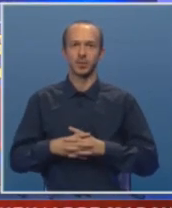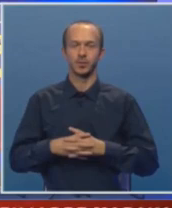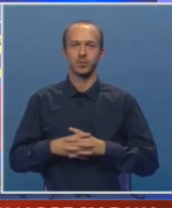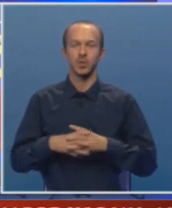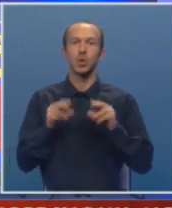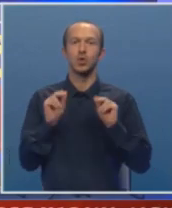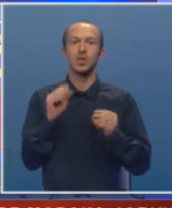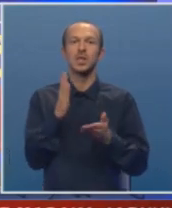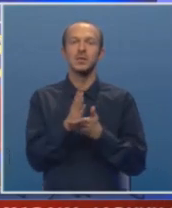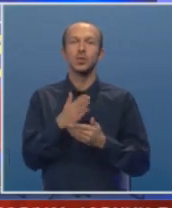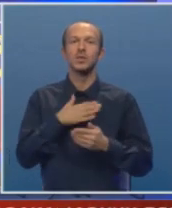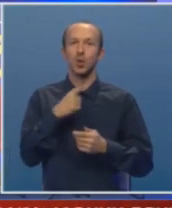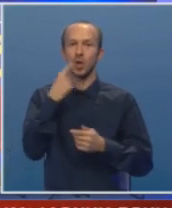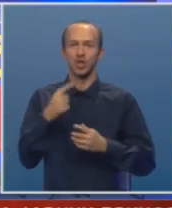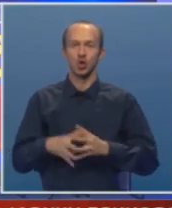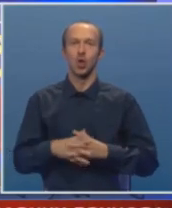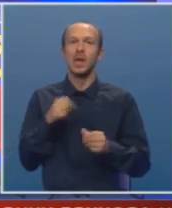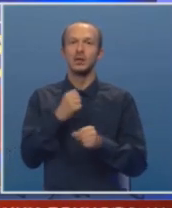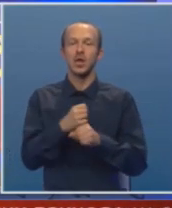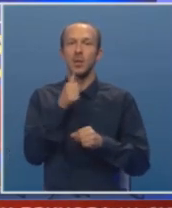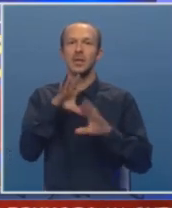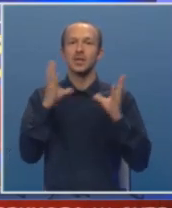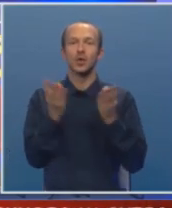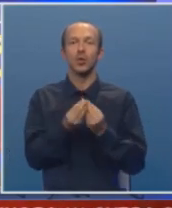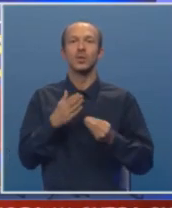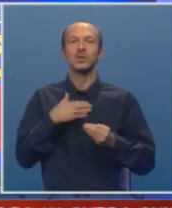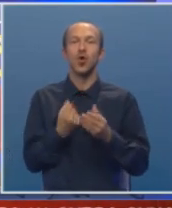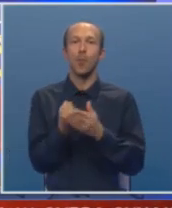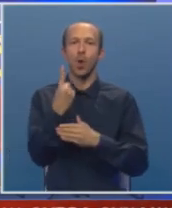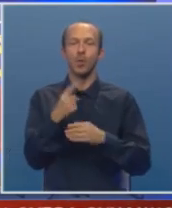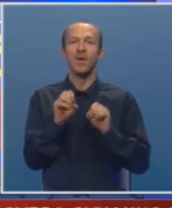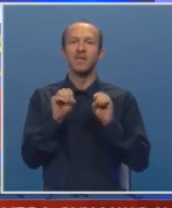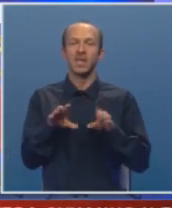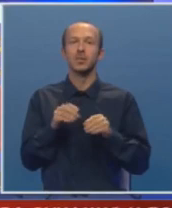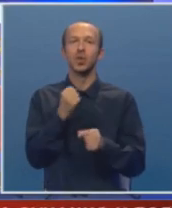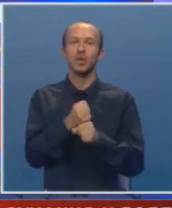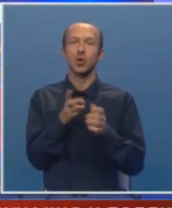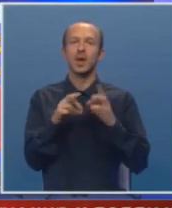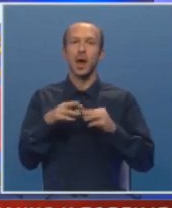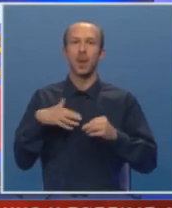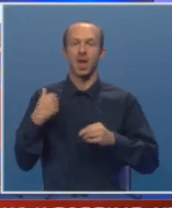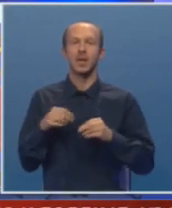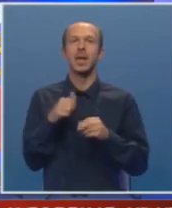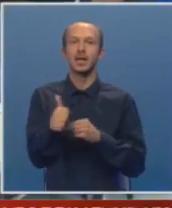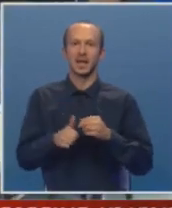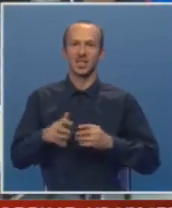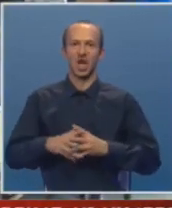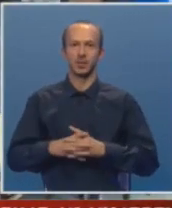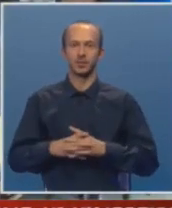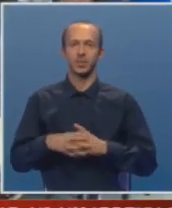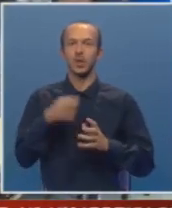Učitelj svakom svojom riječju, dijelom i celokupnom svojom pojavom vaspitno dijeluje na mlade generacije.